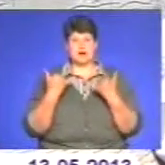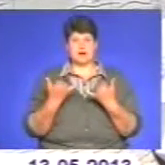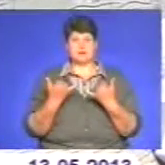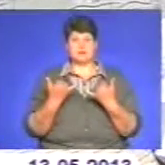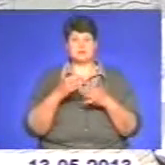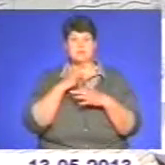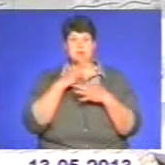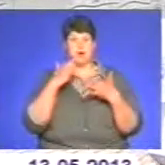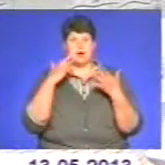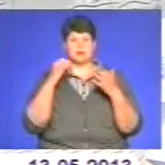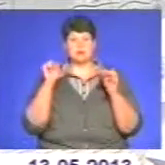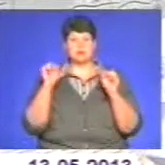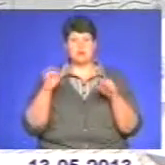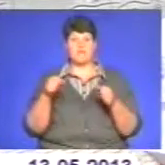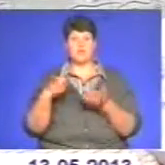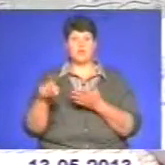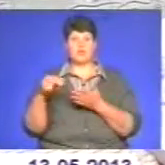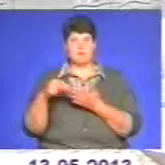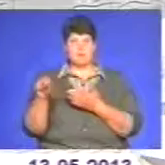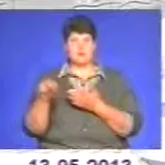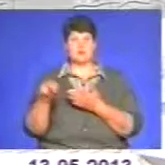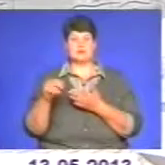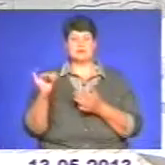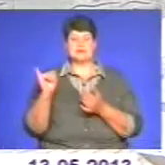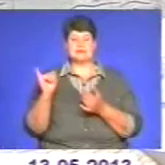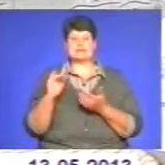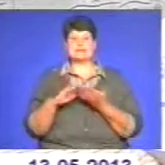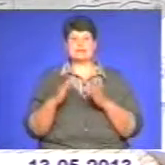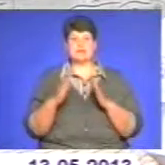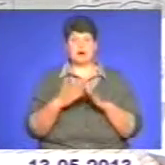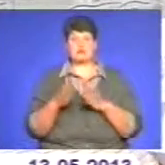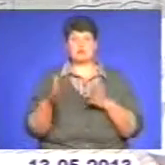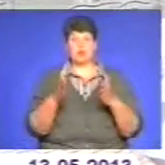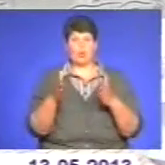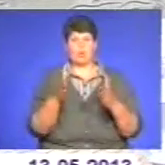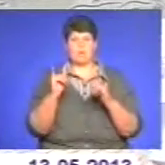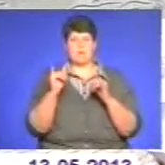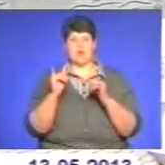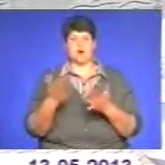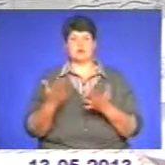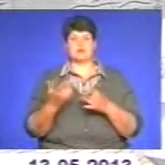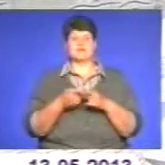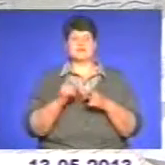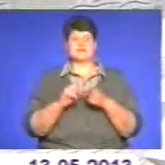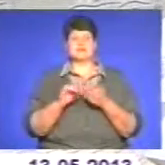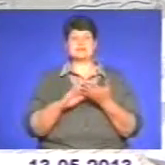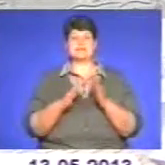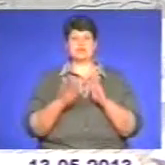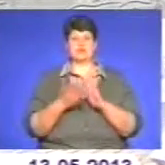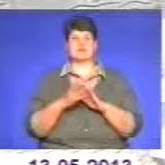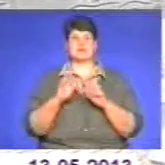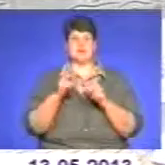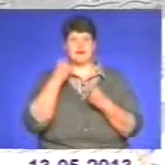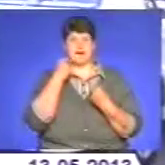Багато прав купляють, і дороги погані, як в цих ситуаціях, як